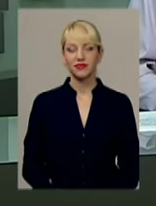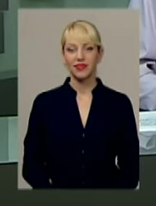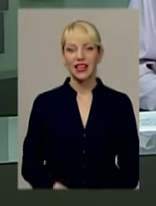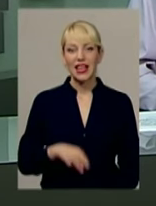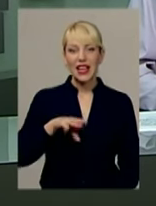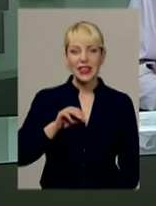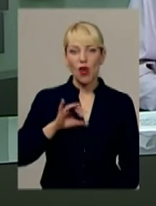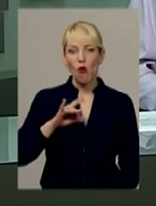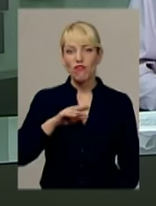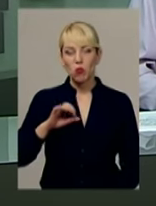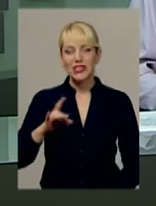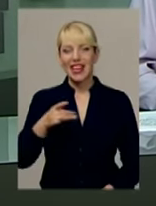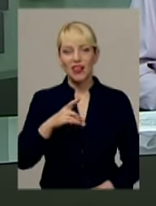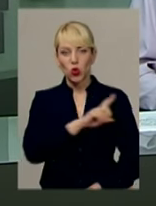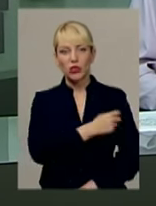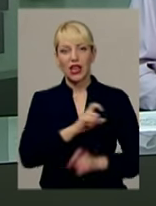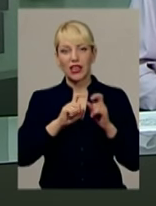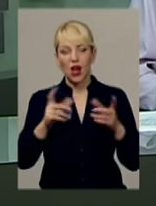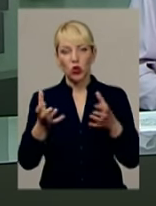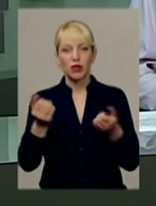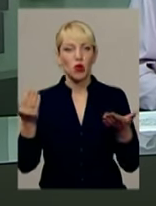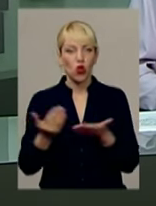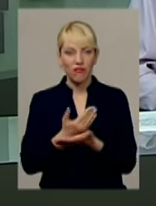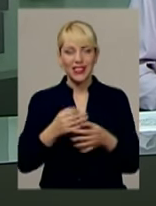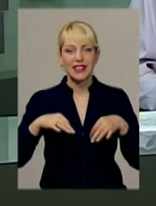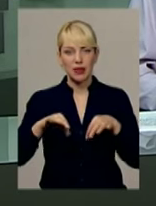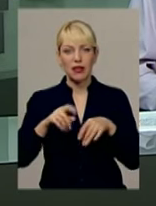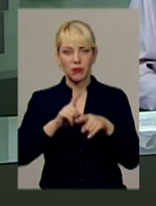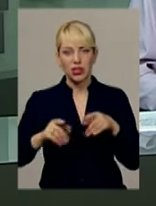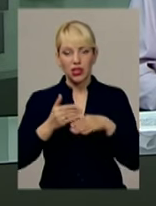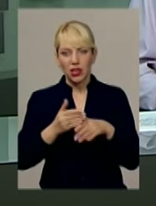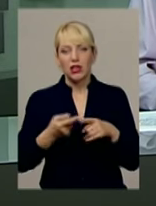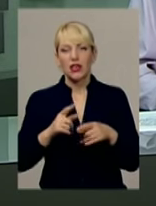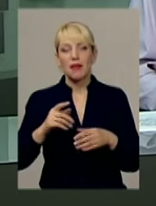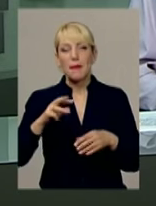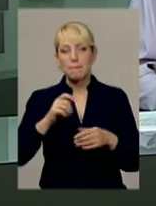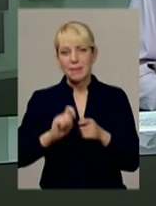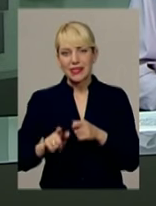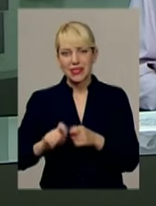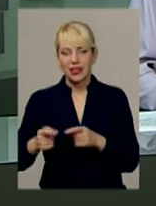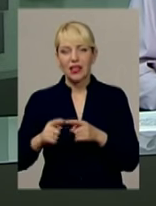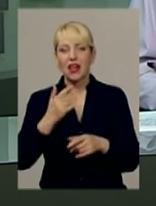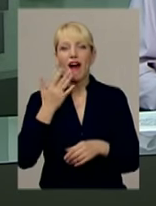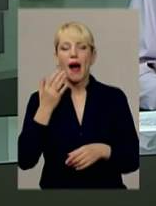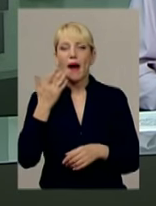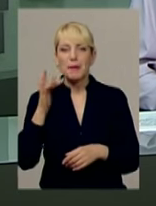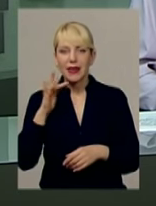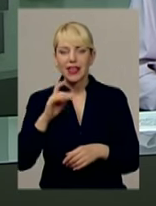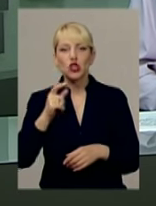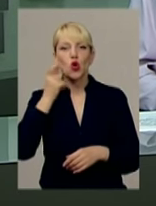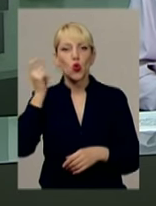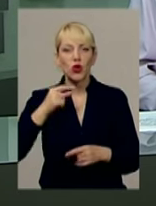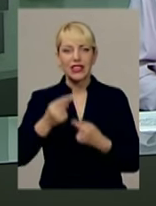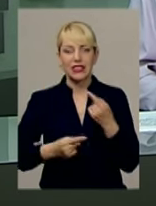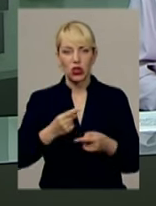Теофіпольська районна лікарня отримала новітній реанімобіль від мецената. Ним став американець з українським корінням. Директор благодійної